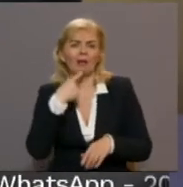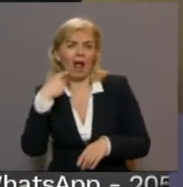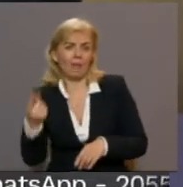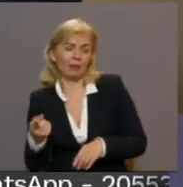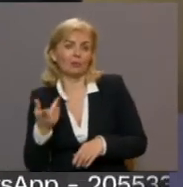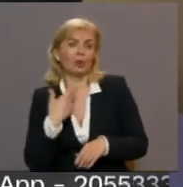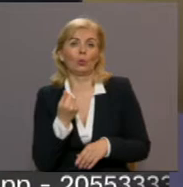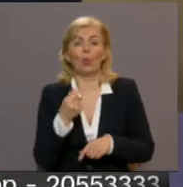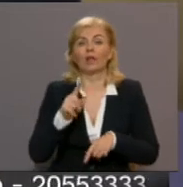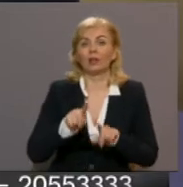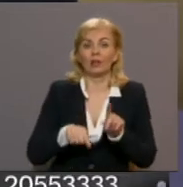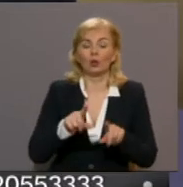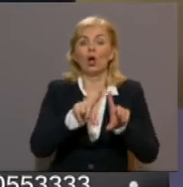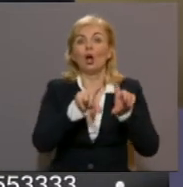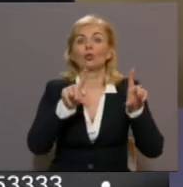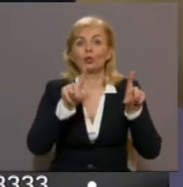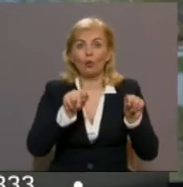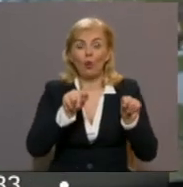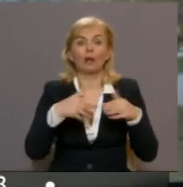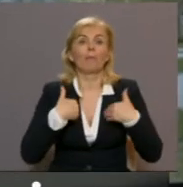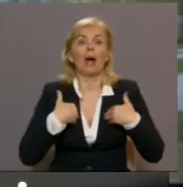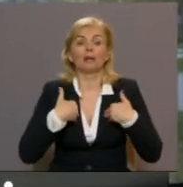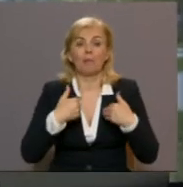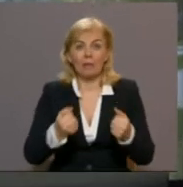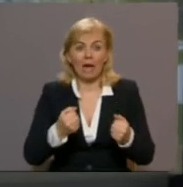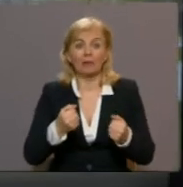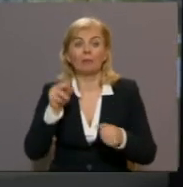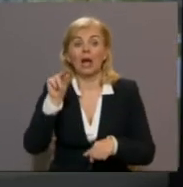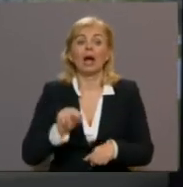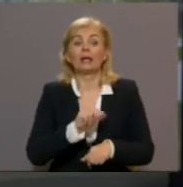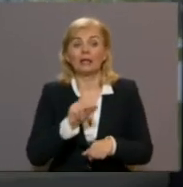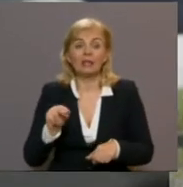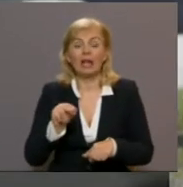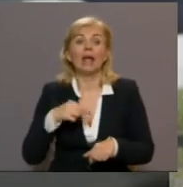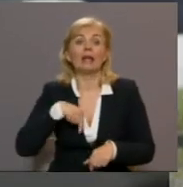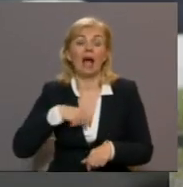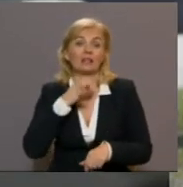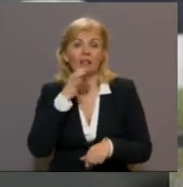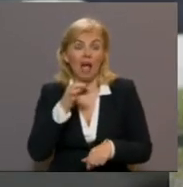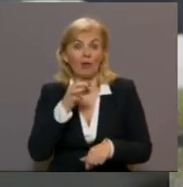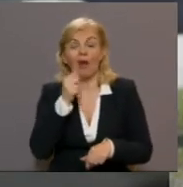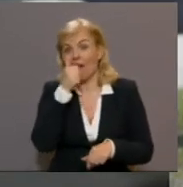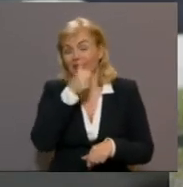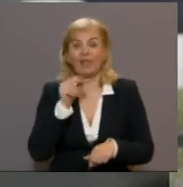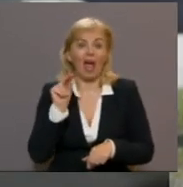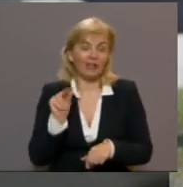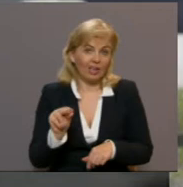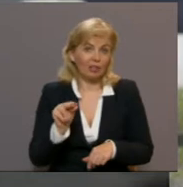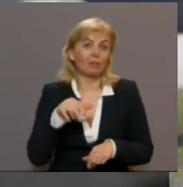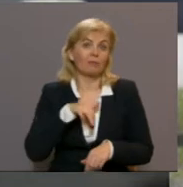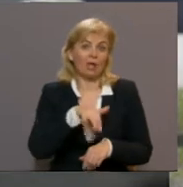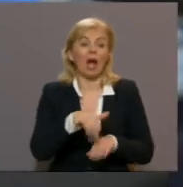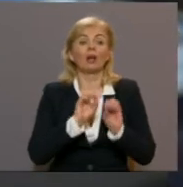tas ir ļoti reti. Skolā visi mani pieņem, ka es esmu kristiete. Ja jāsaka tā, ka neticīgai, mums ir jāiet un